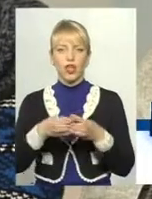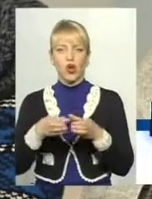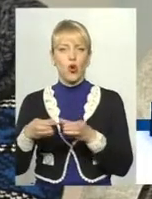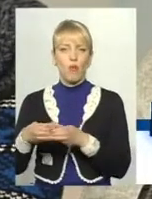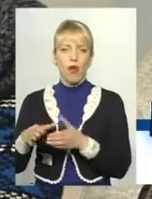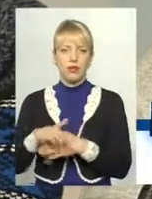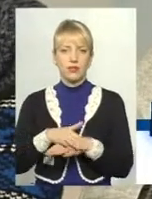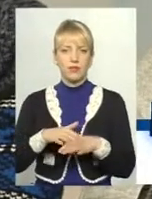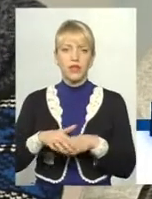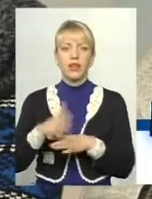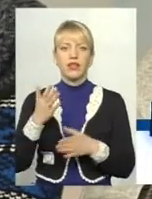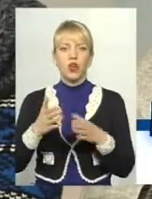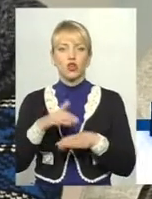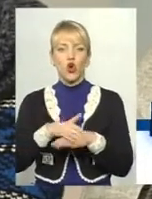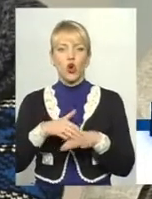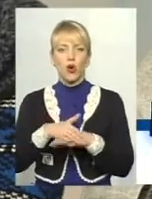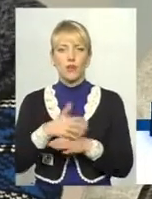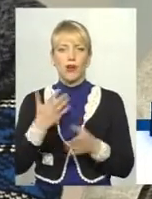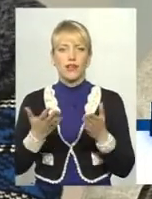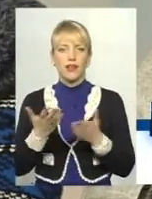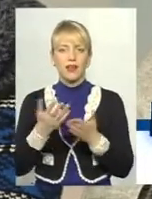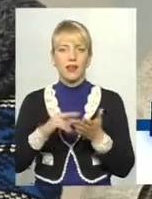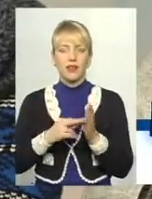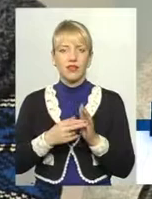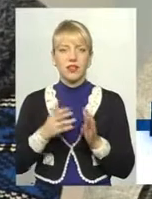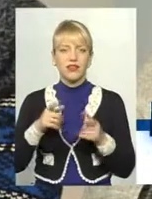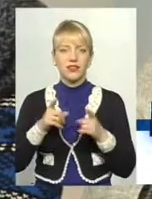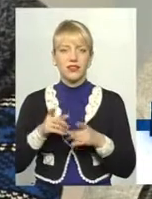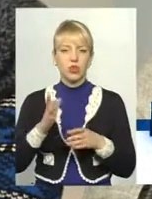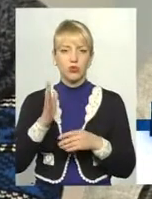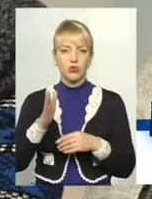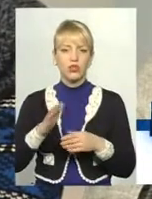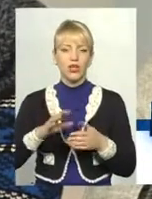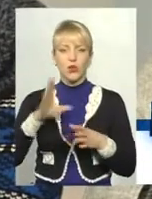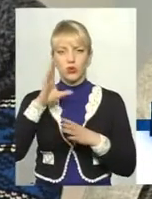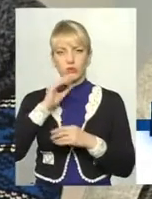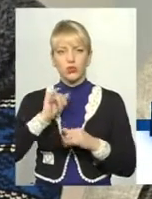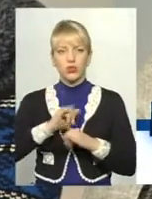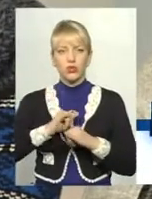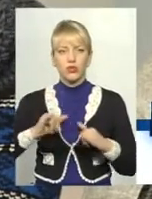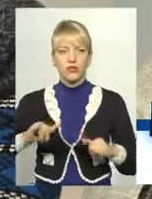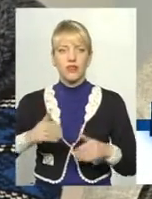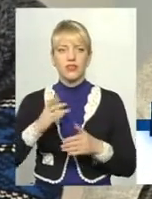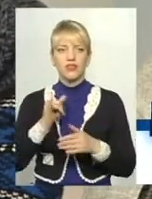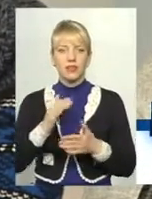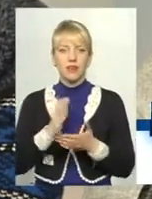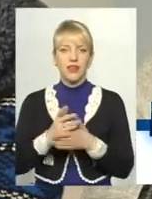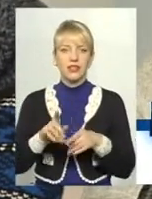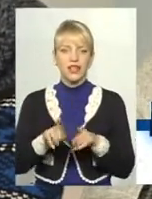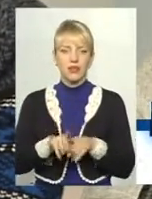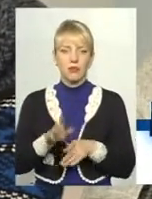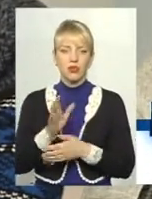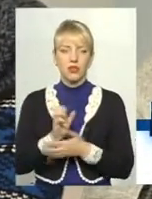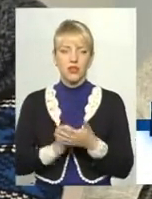І якщо громада, яка планує дійсно бути успішною і розвиватися, і має такий потенціал,